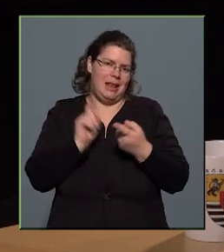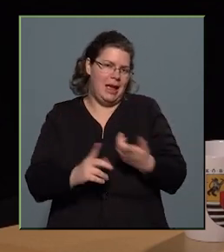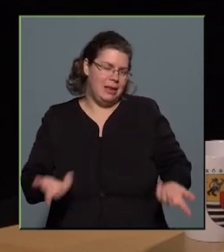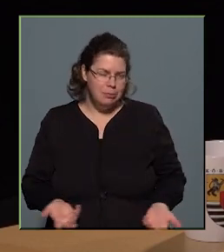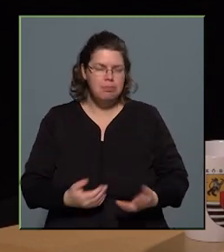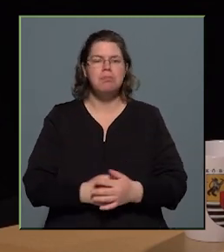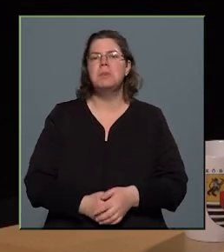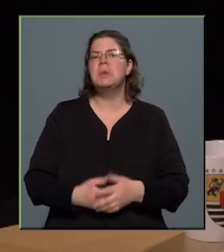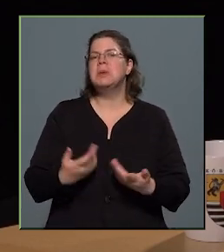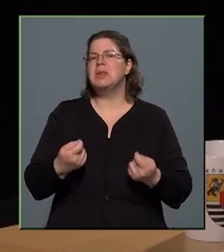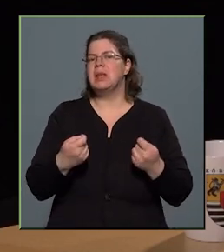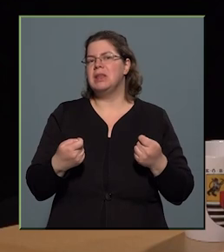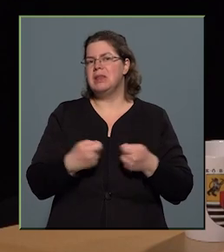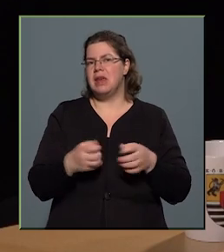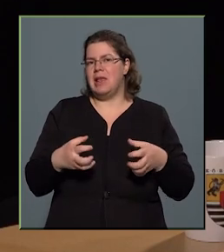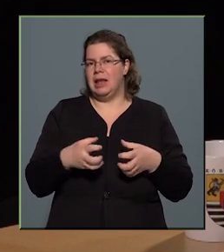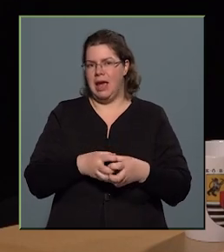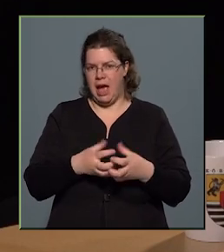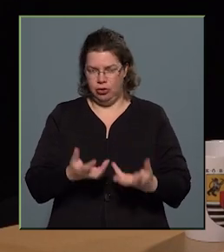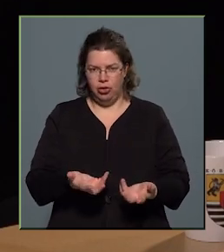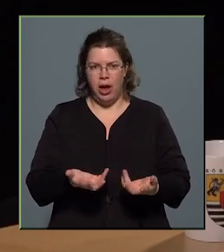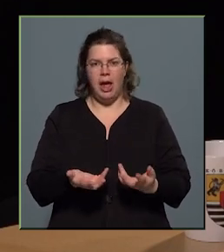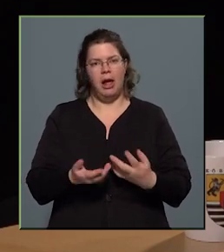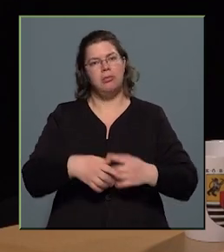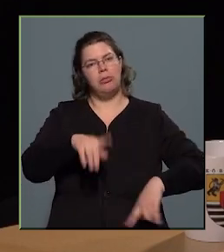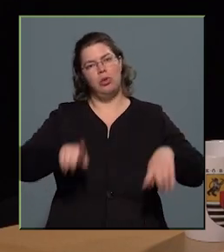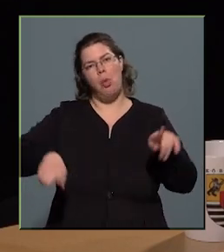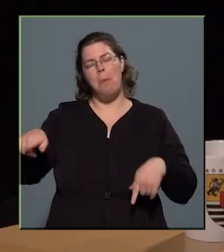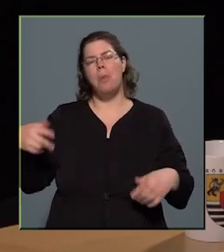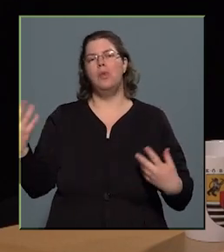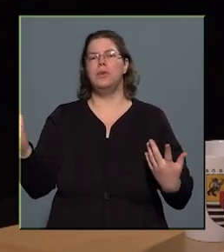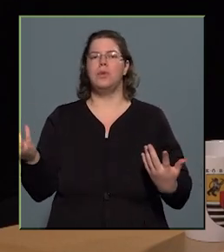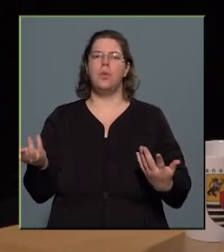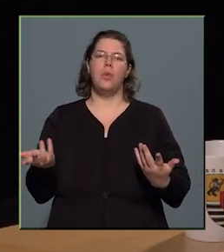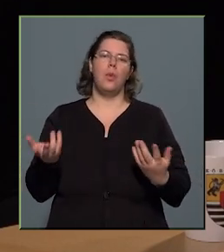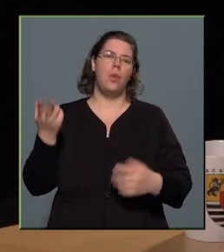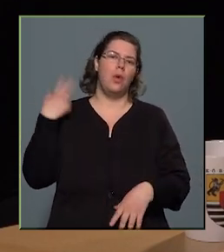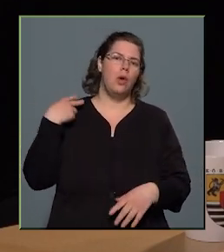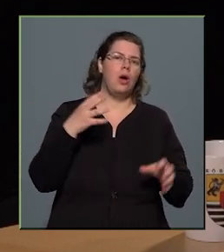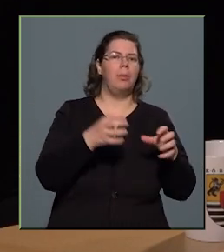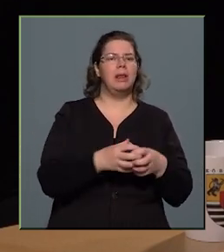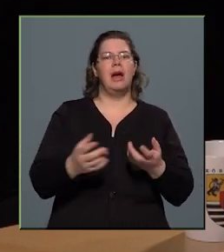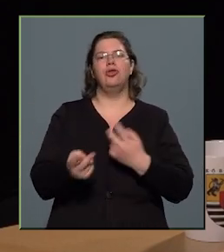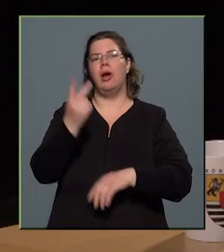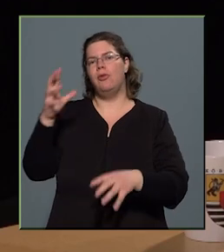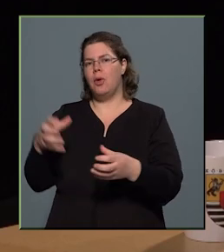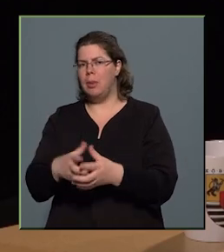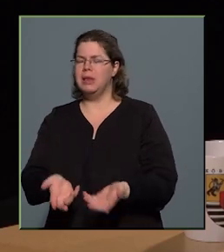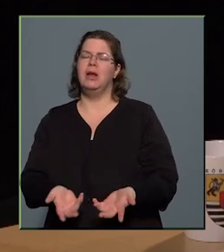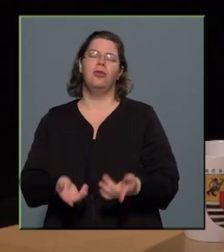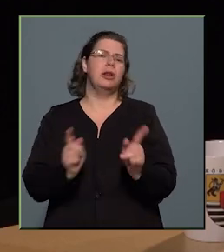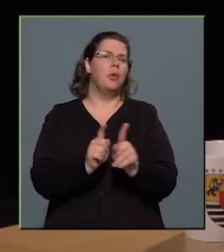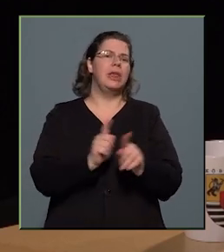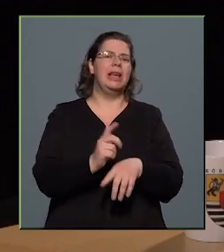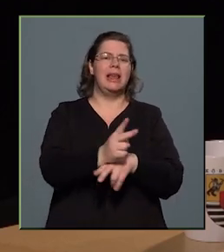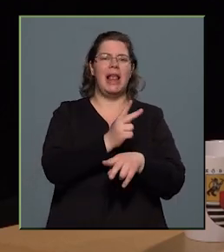szervezeti egységeket, különböző kapitányságokat, főkapitányságokat, de hát ugyanígy az